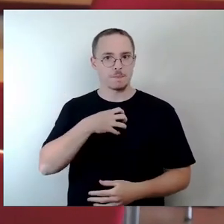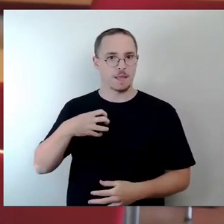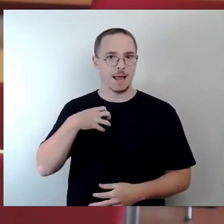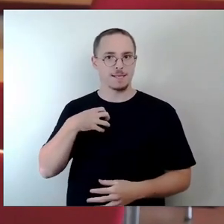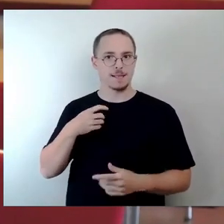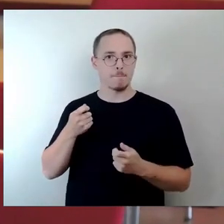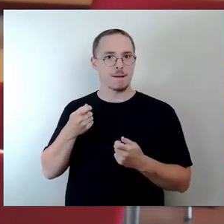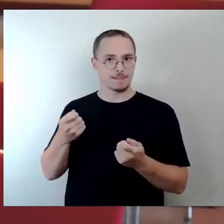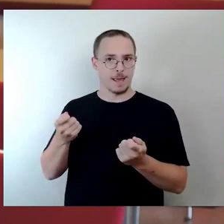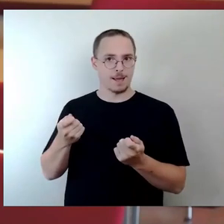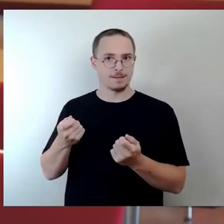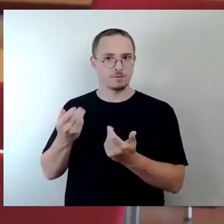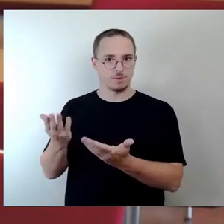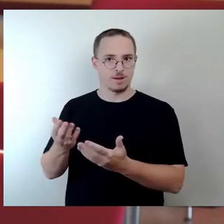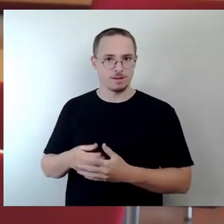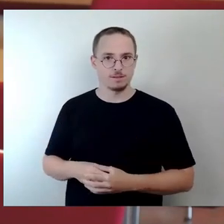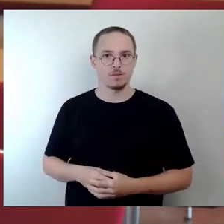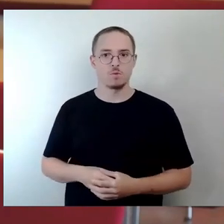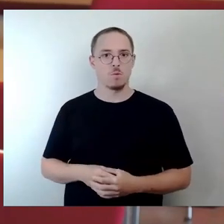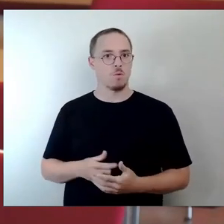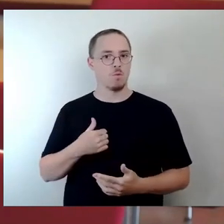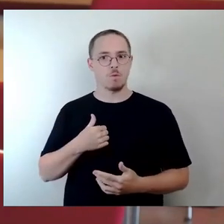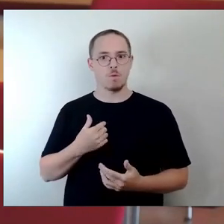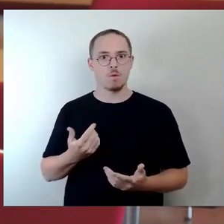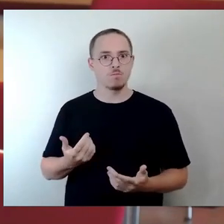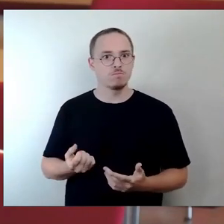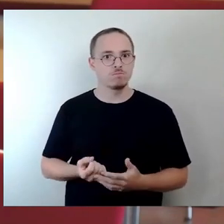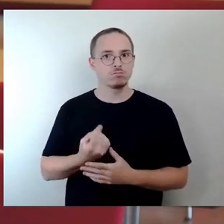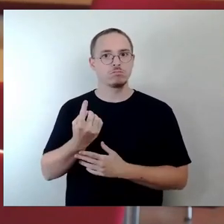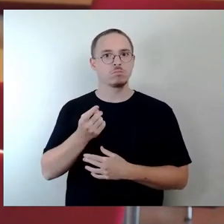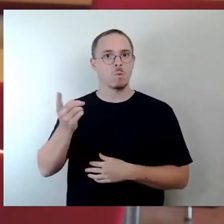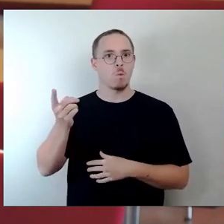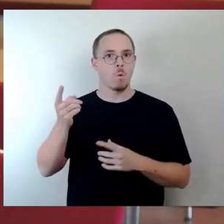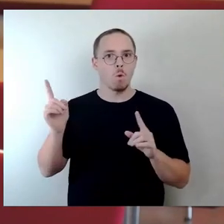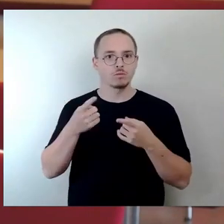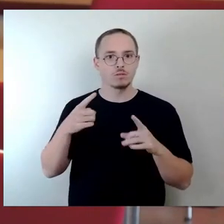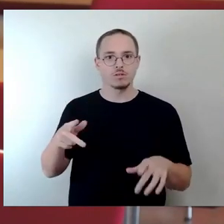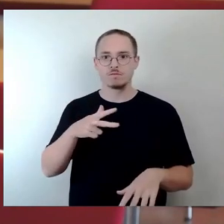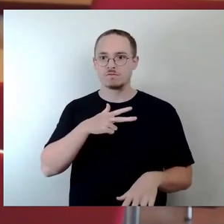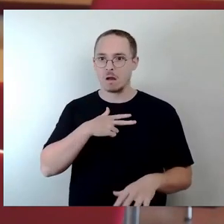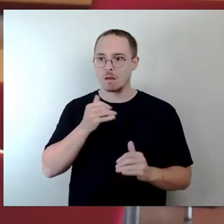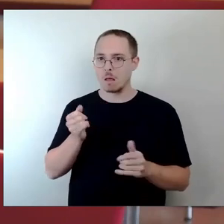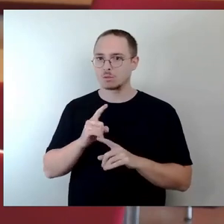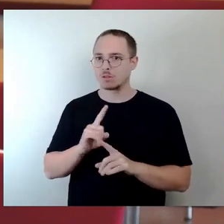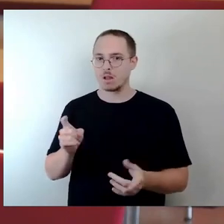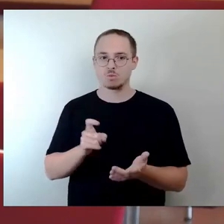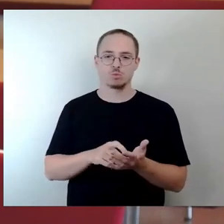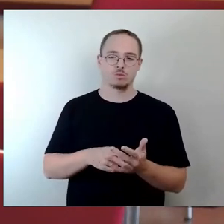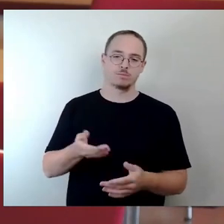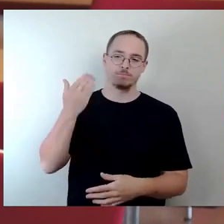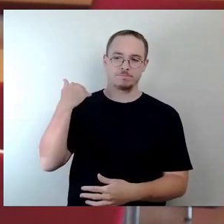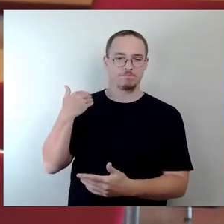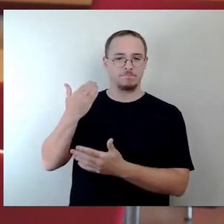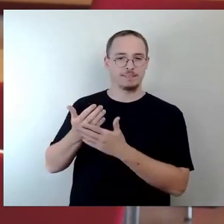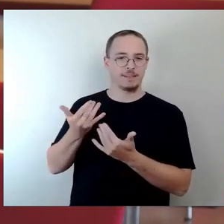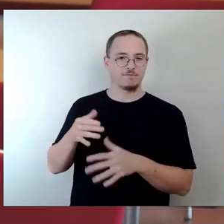Konzerte überhaupt stattfinden, weil zwischenzeitlich standen sie ja extrem auf der Kippe. Schallschutzmaßnahmen,